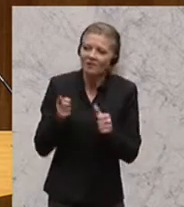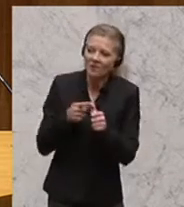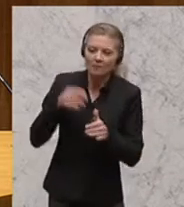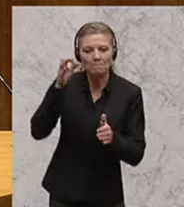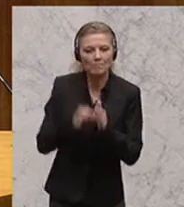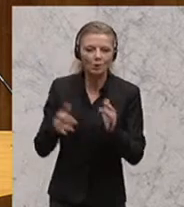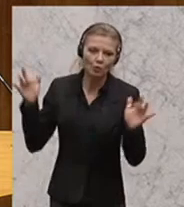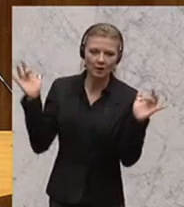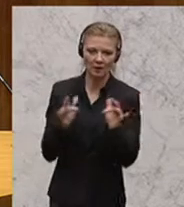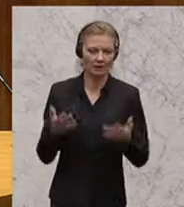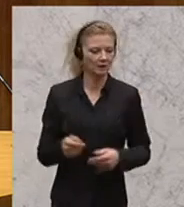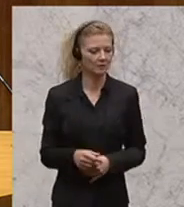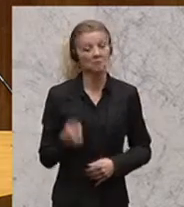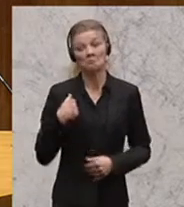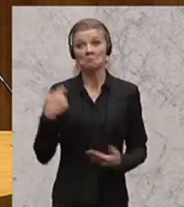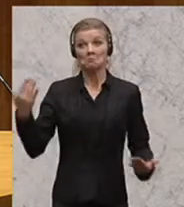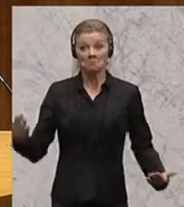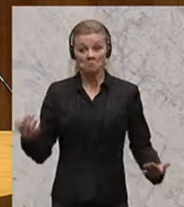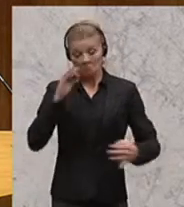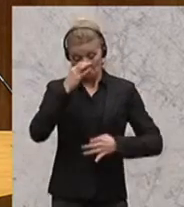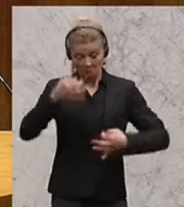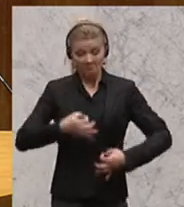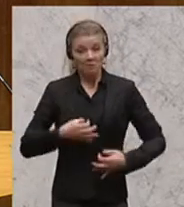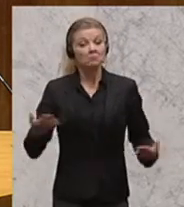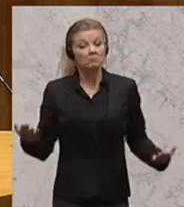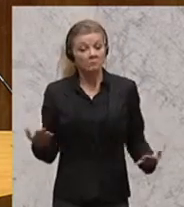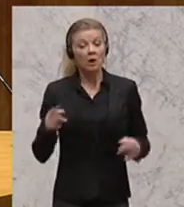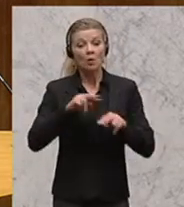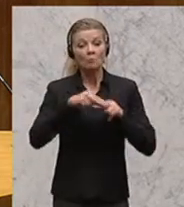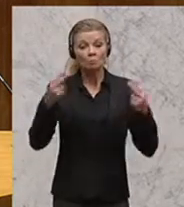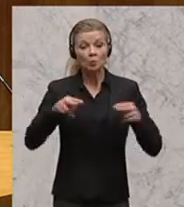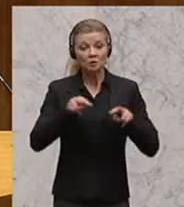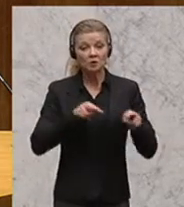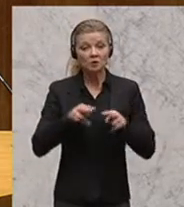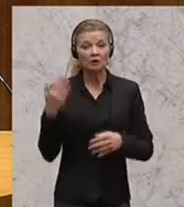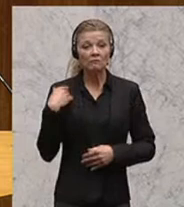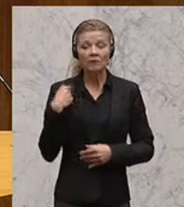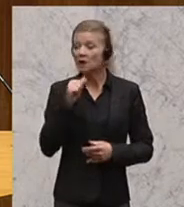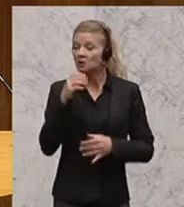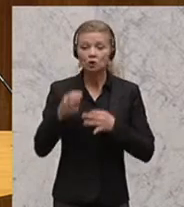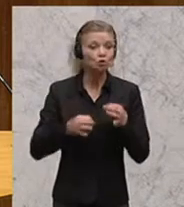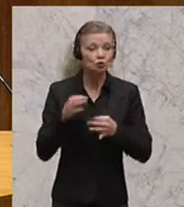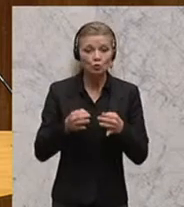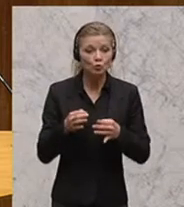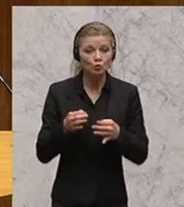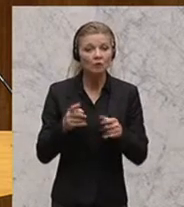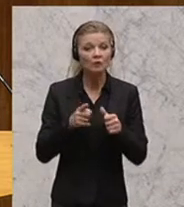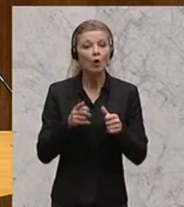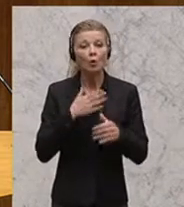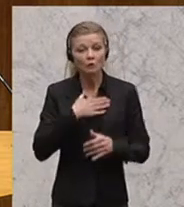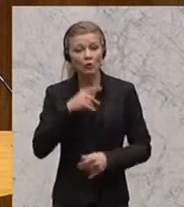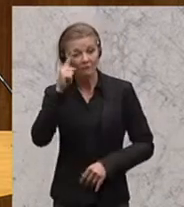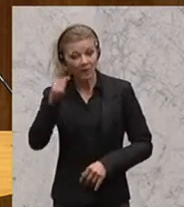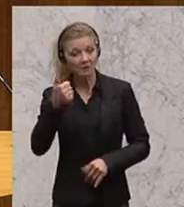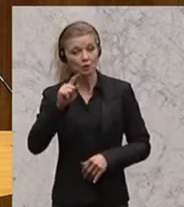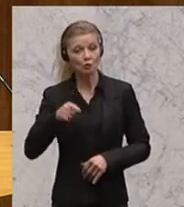warum die Bundesregierung bisher datenlos zugesehen hat, wenn jährlich 1,9 Milliarden Euro hinterzogen wurden. Und